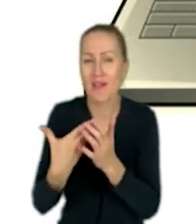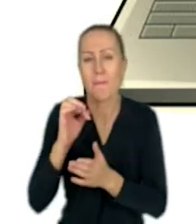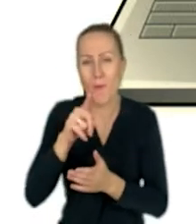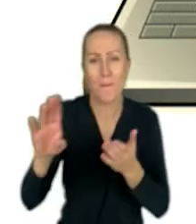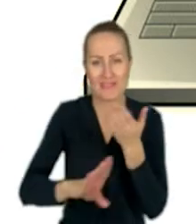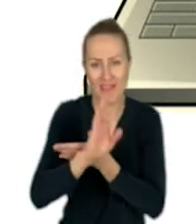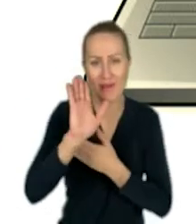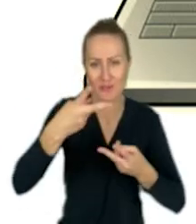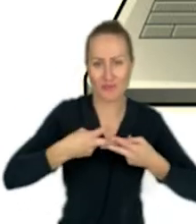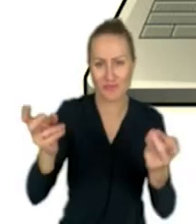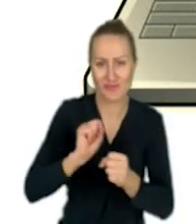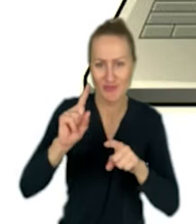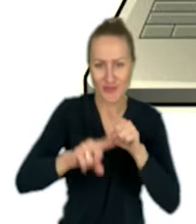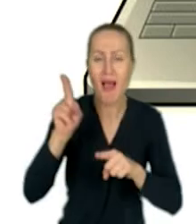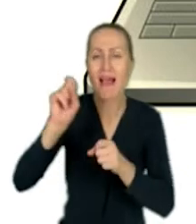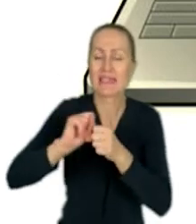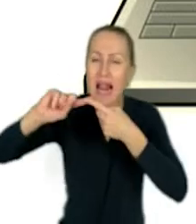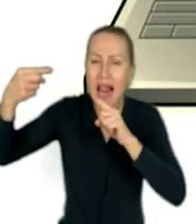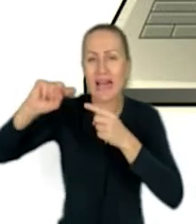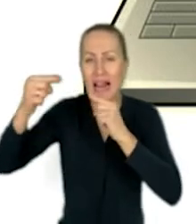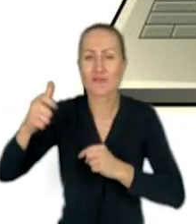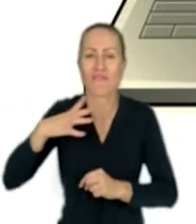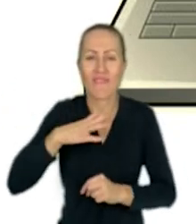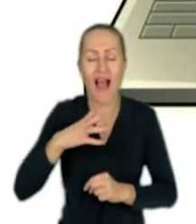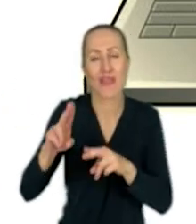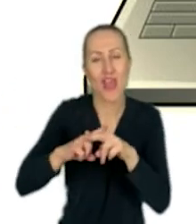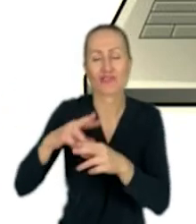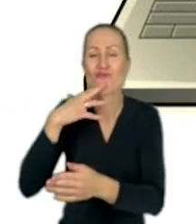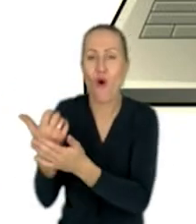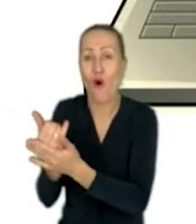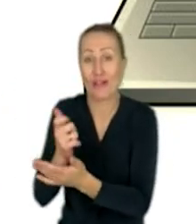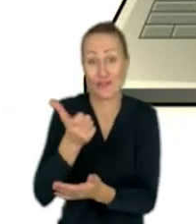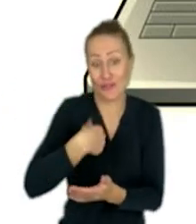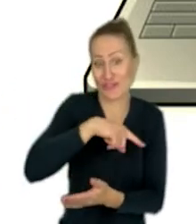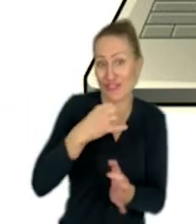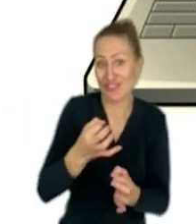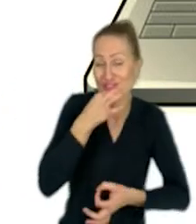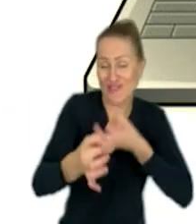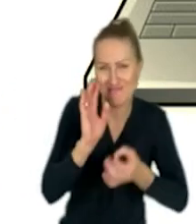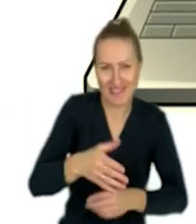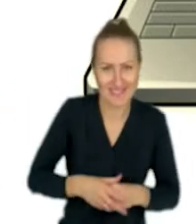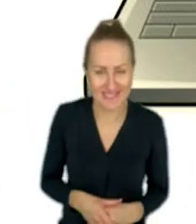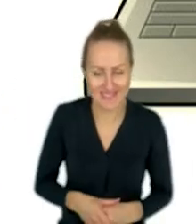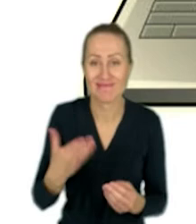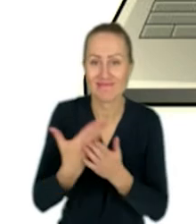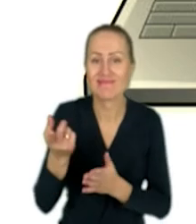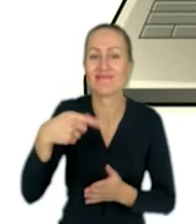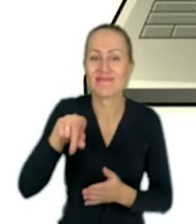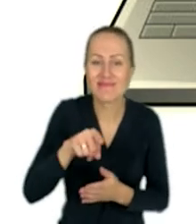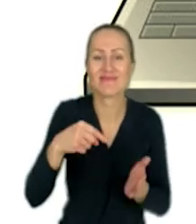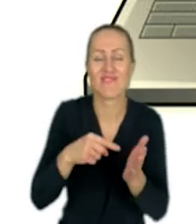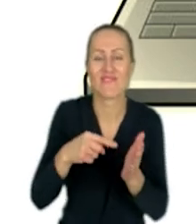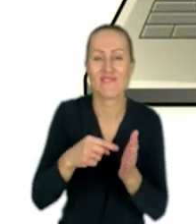chmurze dla was dostępna, a tam są różne linki do narzędzi, o których dzisiaj będę mówić. Także Bitly wirtualne